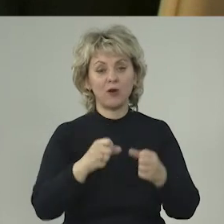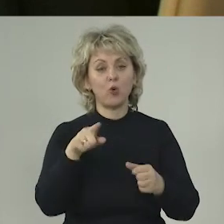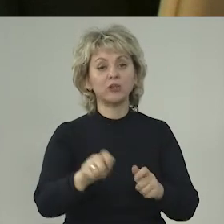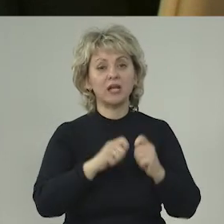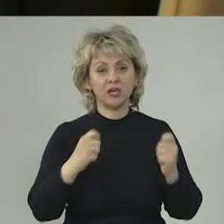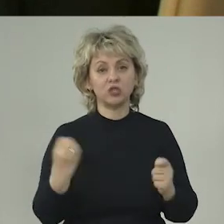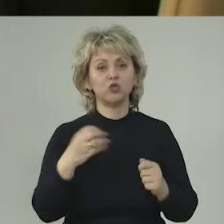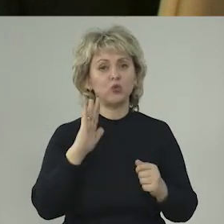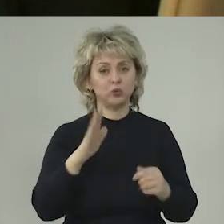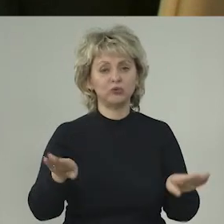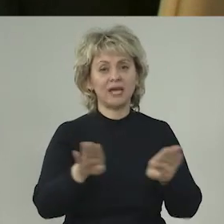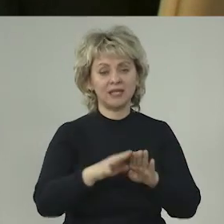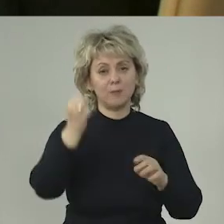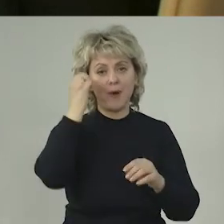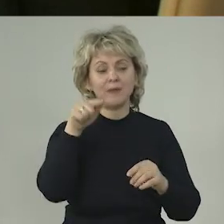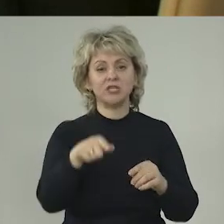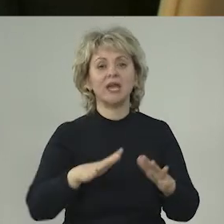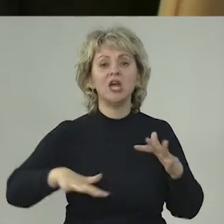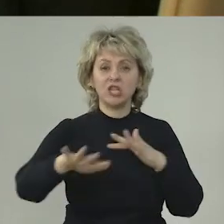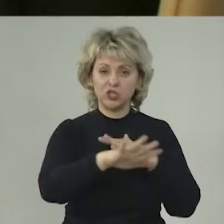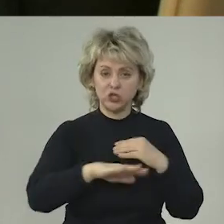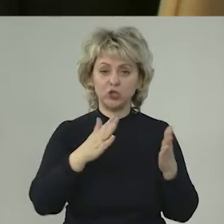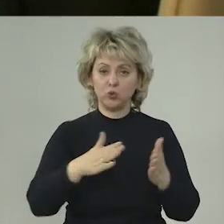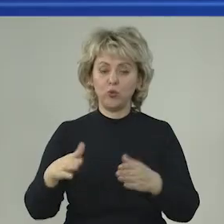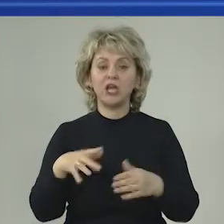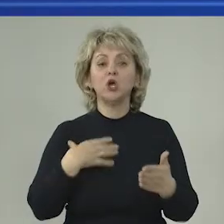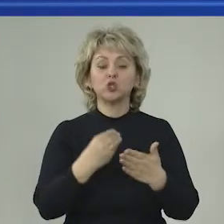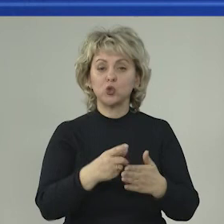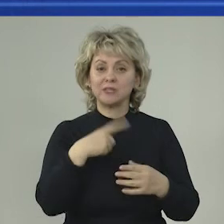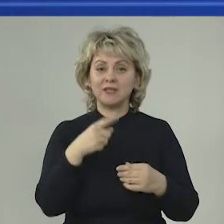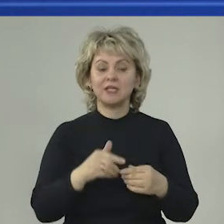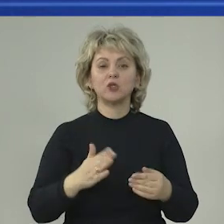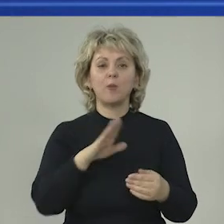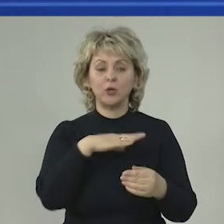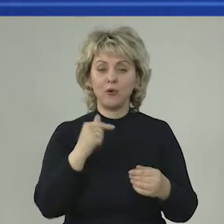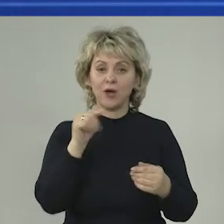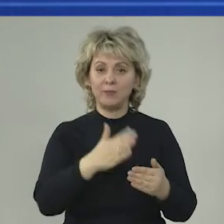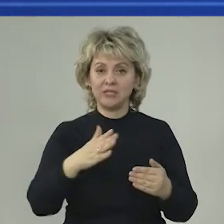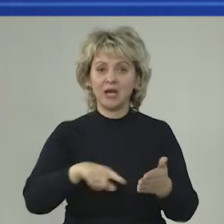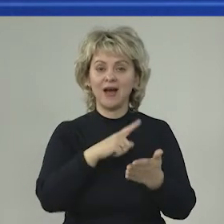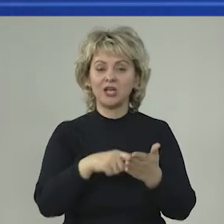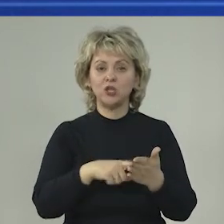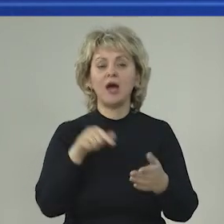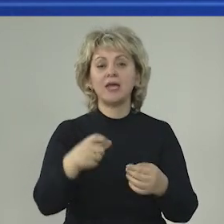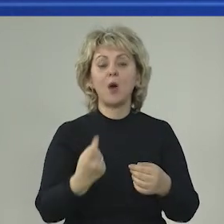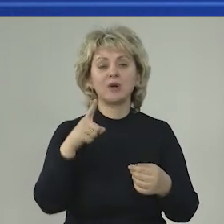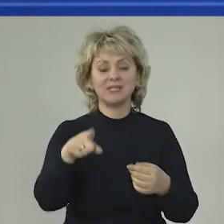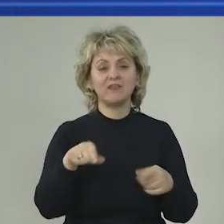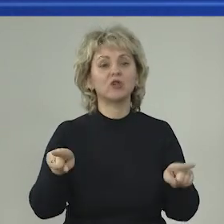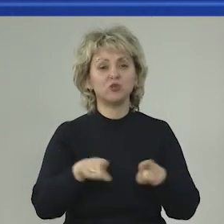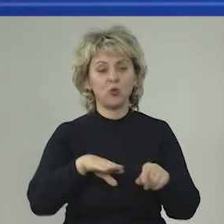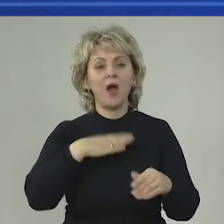будут открыты еще такие обелиски в ряде территорий. Ну, собственно говоря, претенденты города и муниципальное